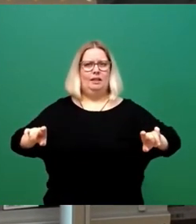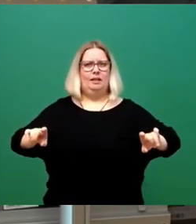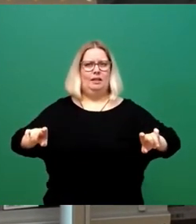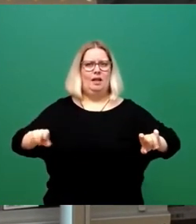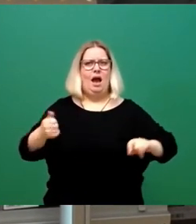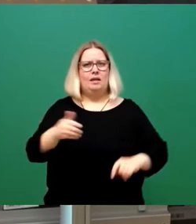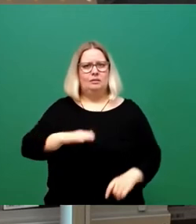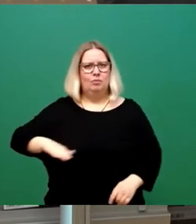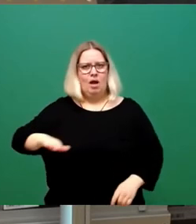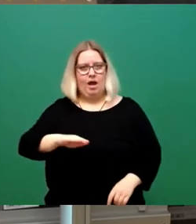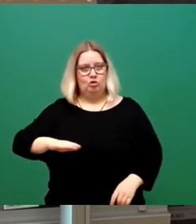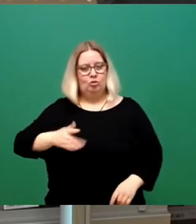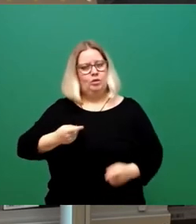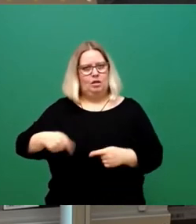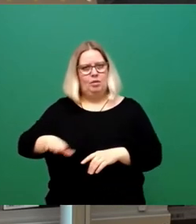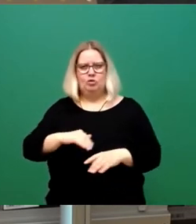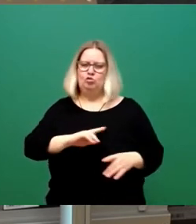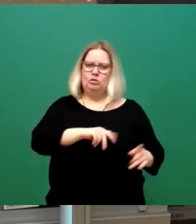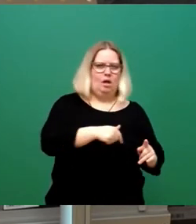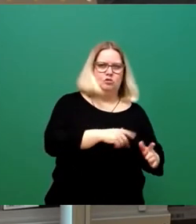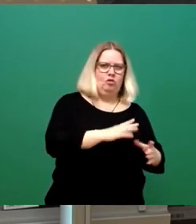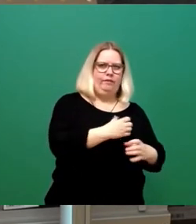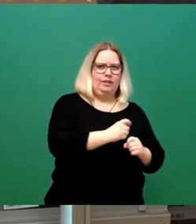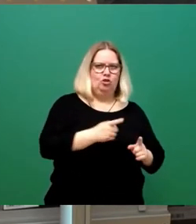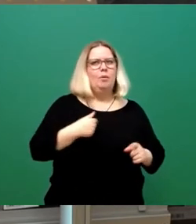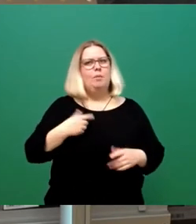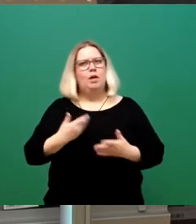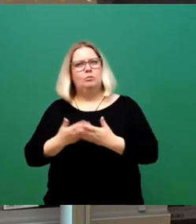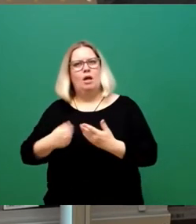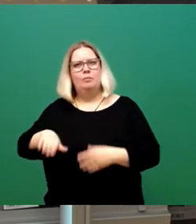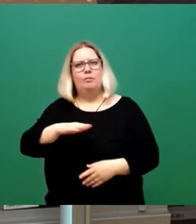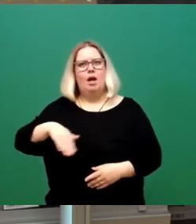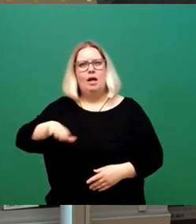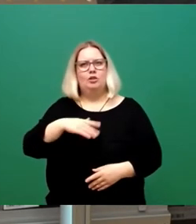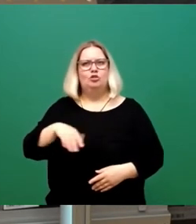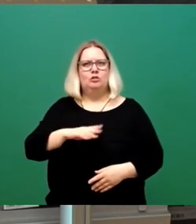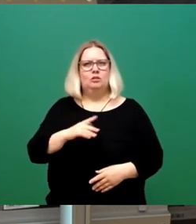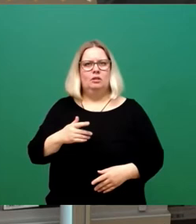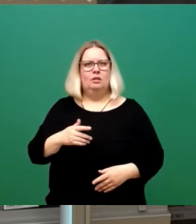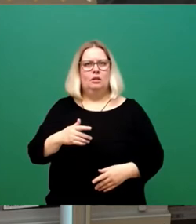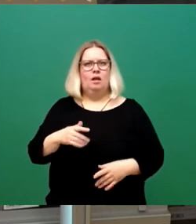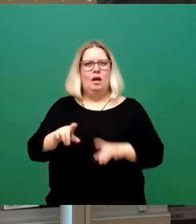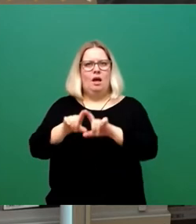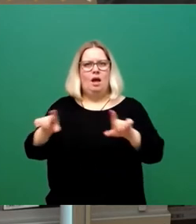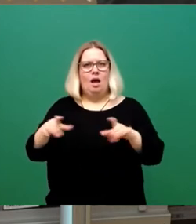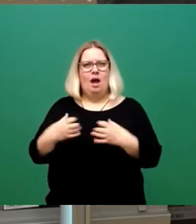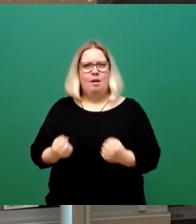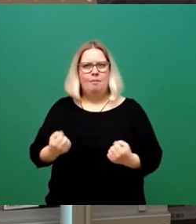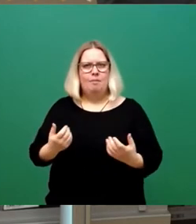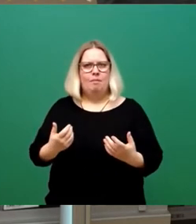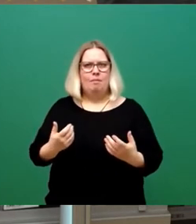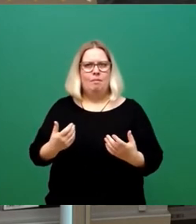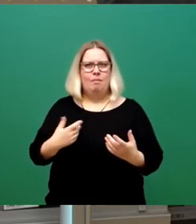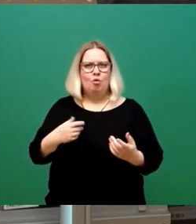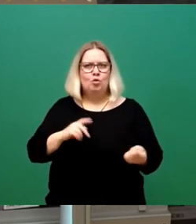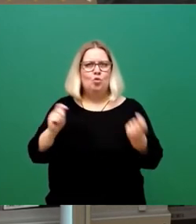konzentriere ich mich mal auf den anderen, weil Soziales kommen Sie nicht hinterher, der Geschäftsbereich 1, sieht man doch schon im Titel, dass der sich wesentlich verändert